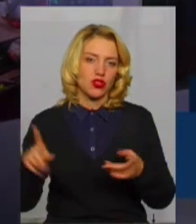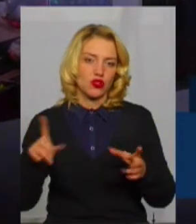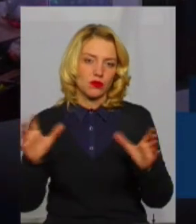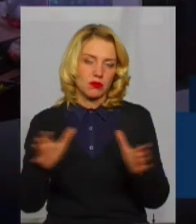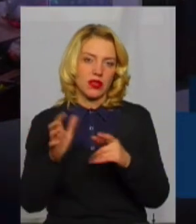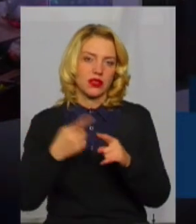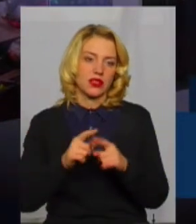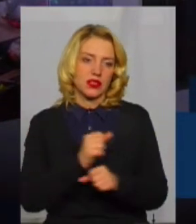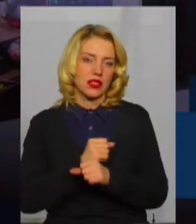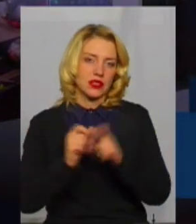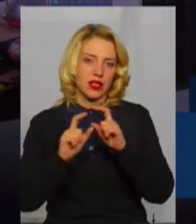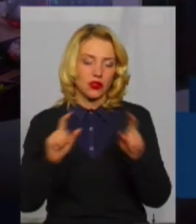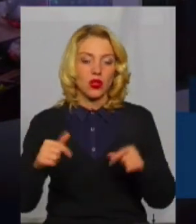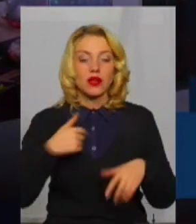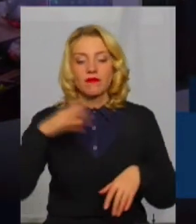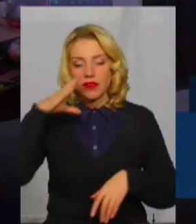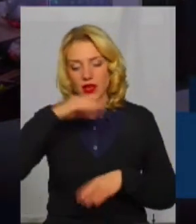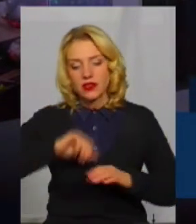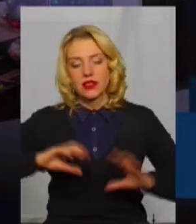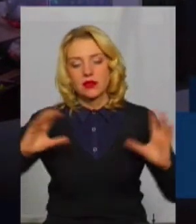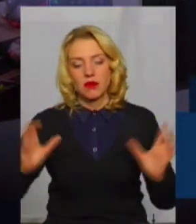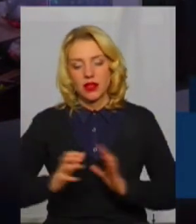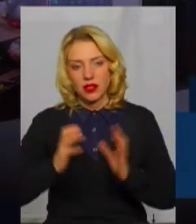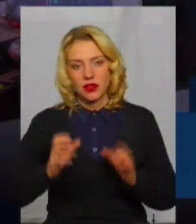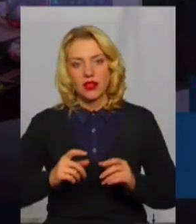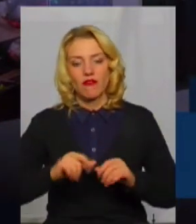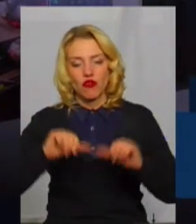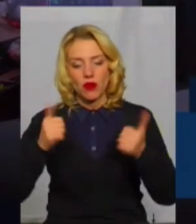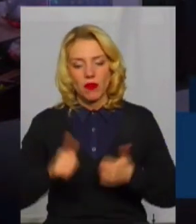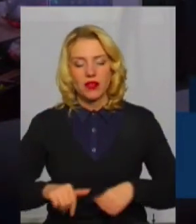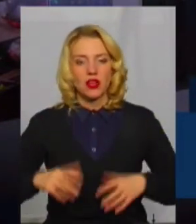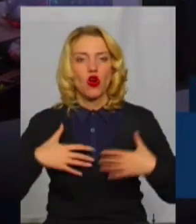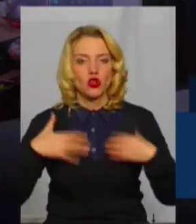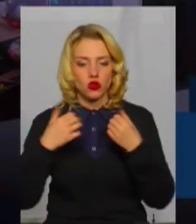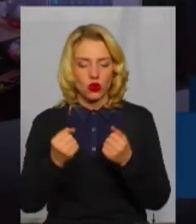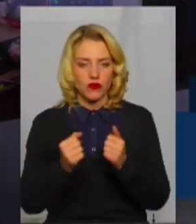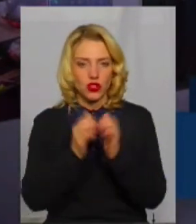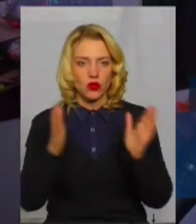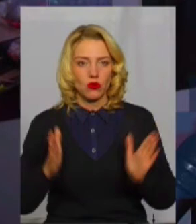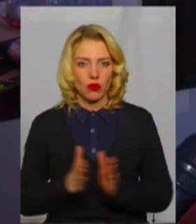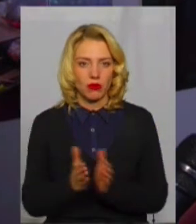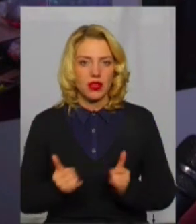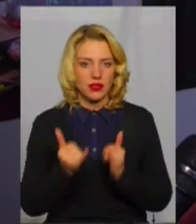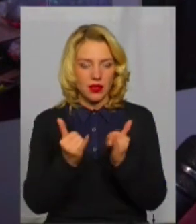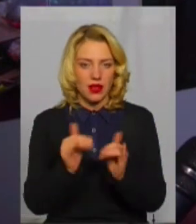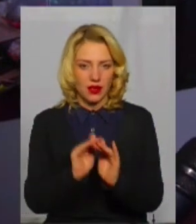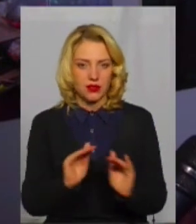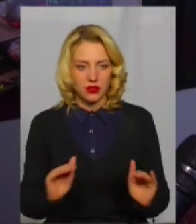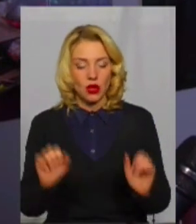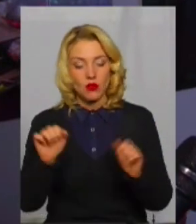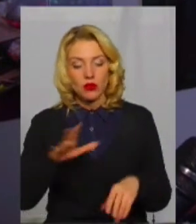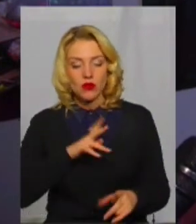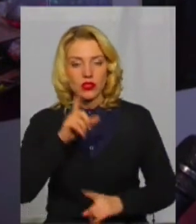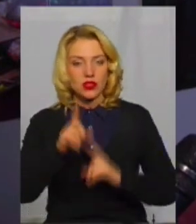що вдасться зберегти у форматі оздоровчого комплексу для діток, тобто в ту функцію, може змінитися назва,